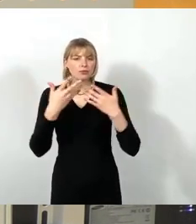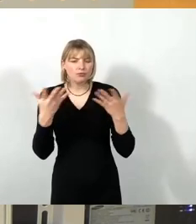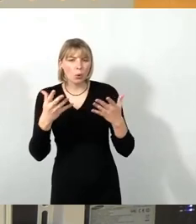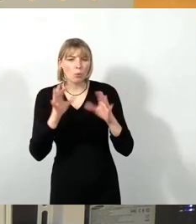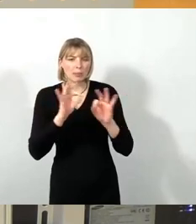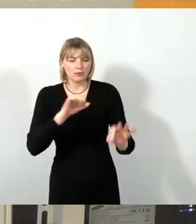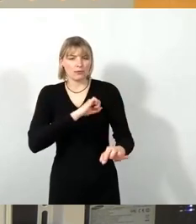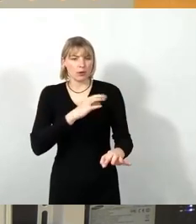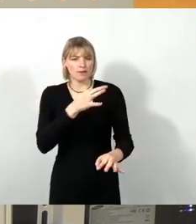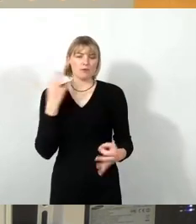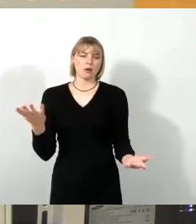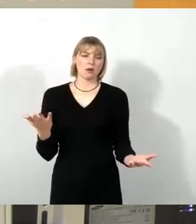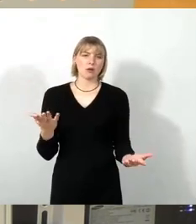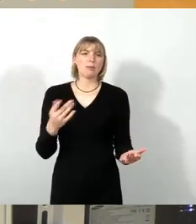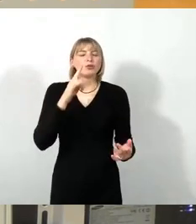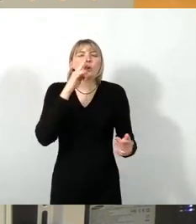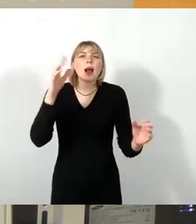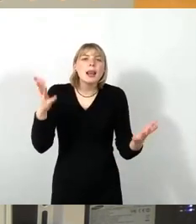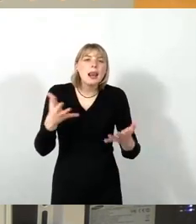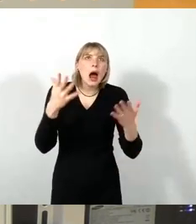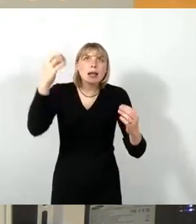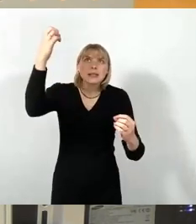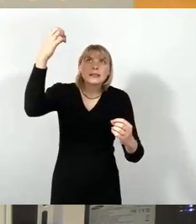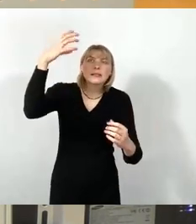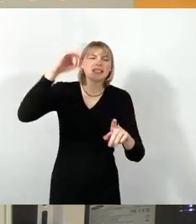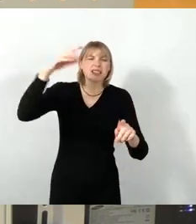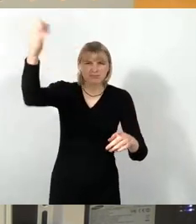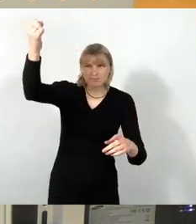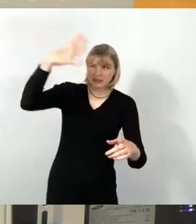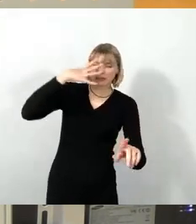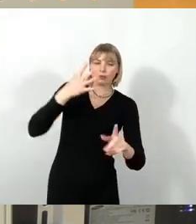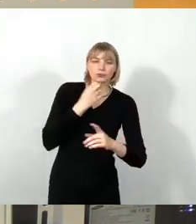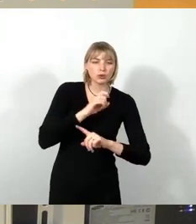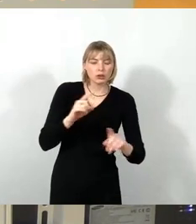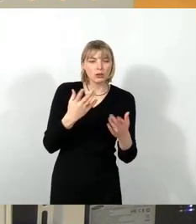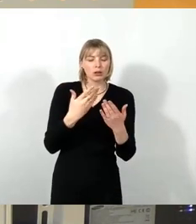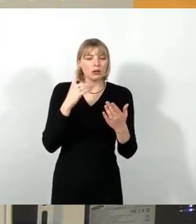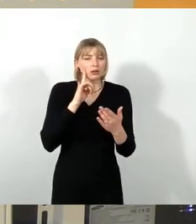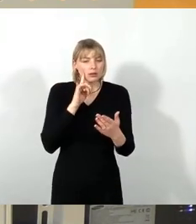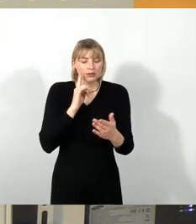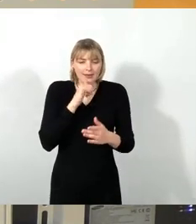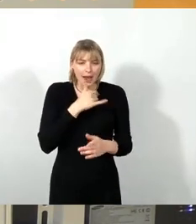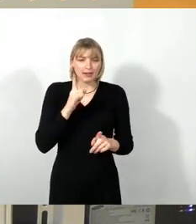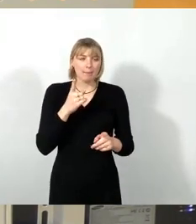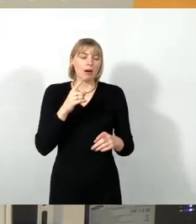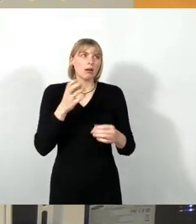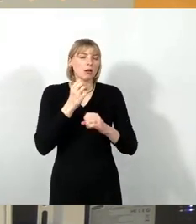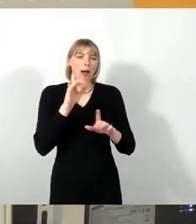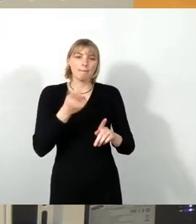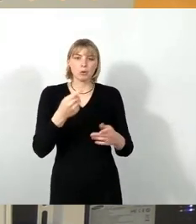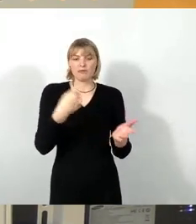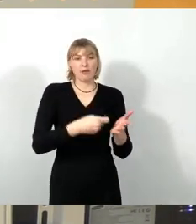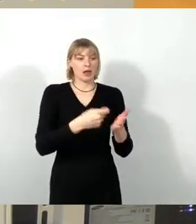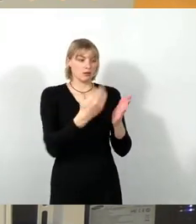Lichtschein, wenn man das machen dürfte, ist wahrscheinlich auch wieder verboten. Und da muss man bestimmte Werte einhalten, wie ich das hier so kenne. Normalerweise würde es reichen, wenn du ab und zu mal eine